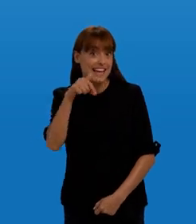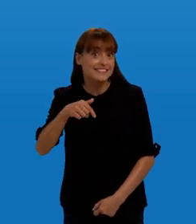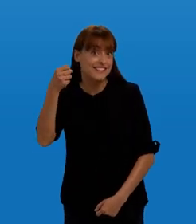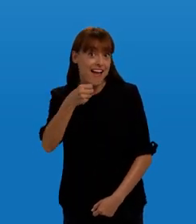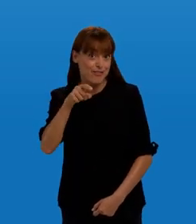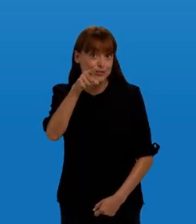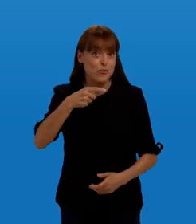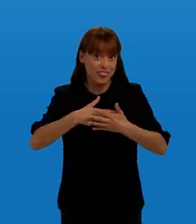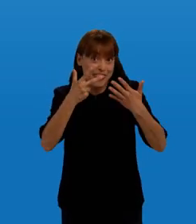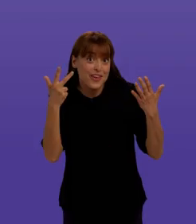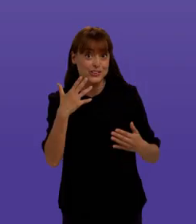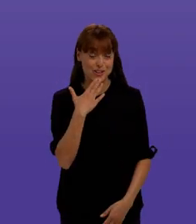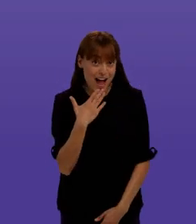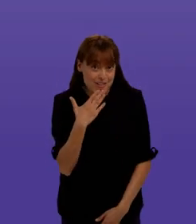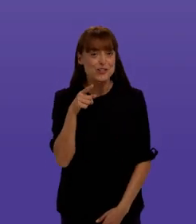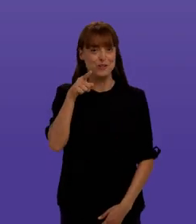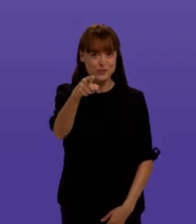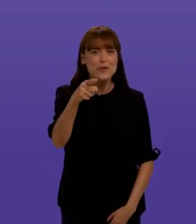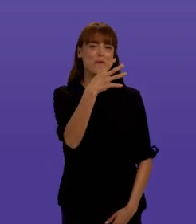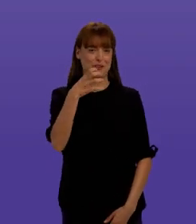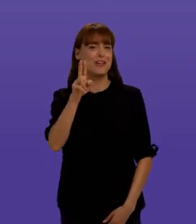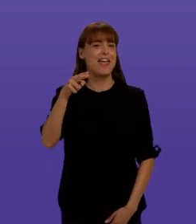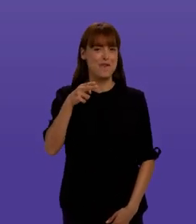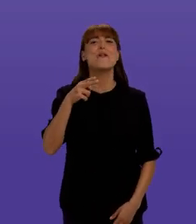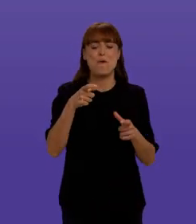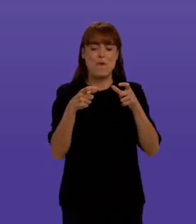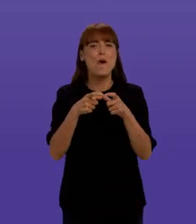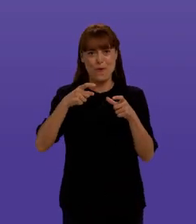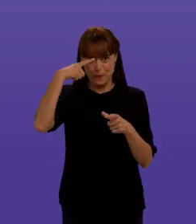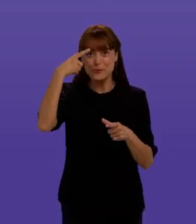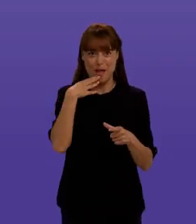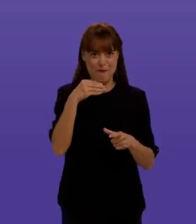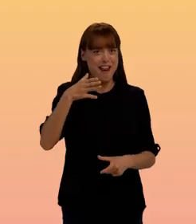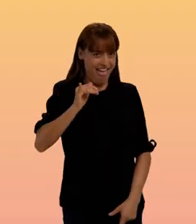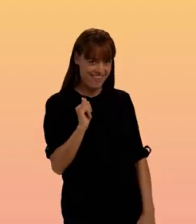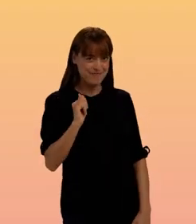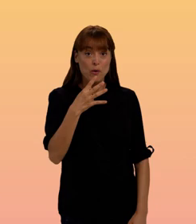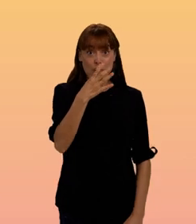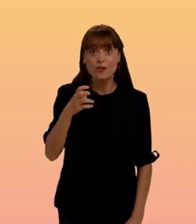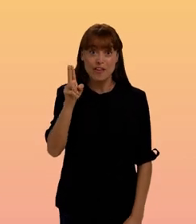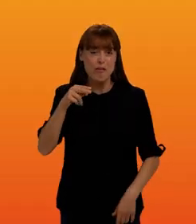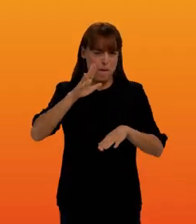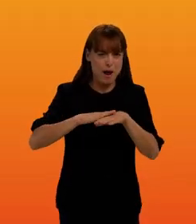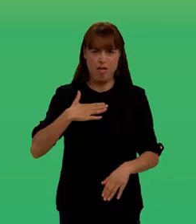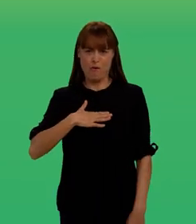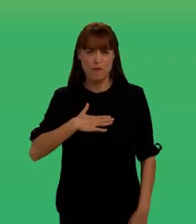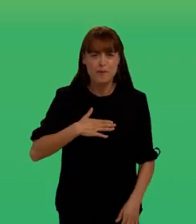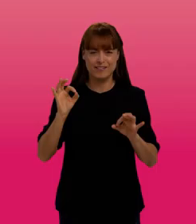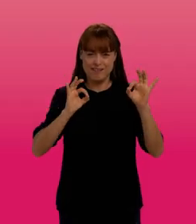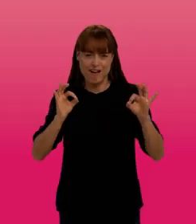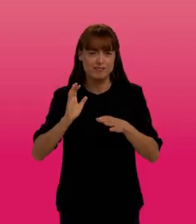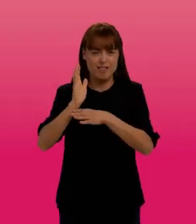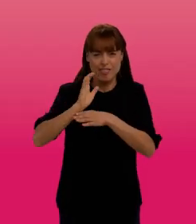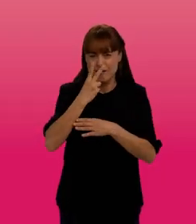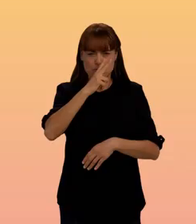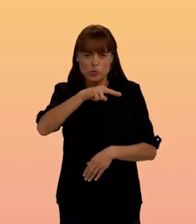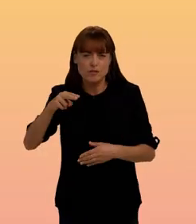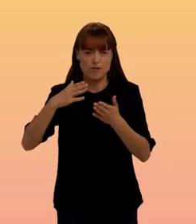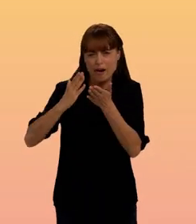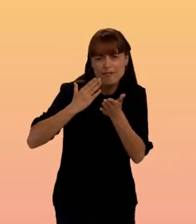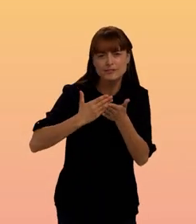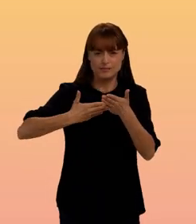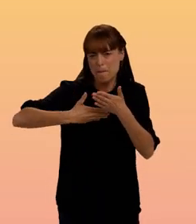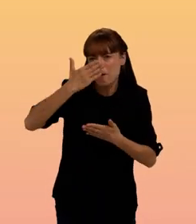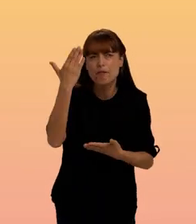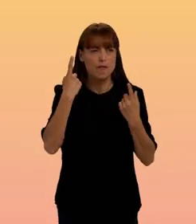Si enguany fas 18 anys, tens els 400 euros del Bocultura Jove. 400 euros per a òpera, teatre, cinema, museus, llibres, premsa,